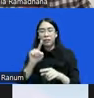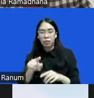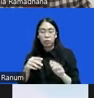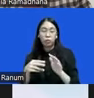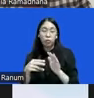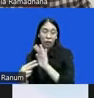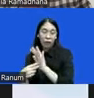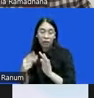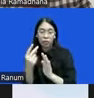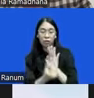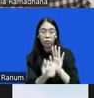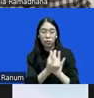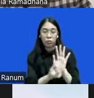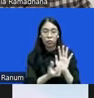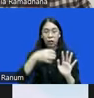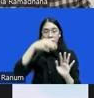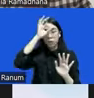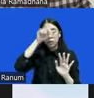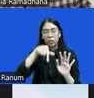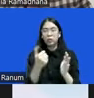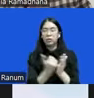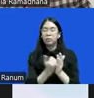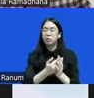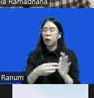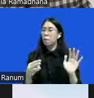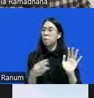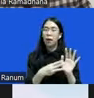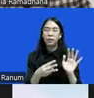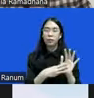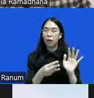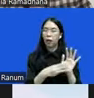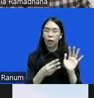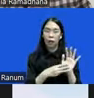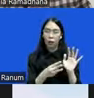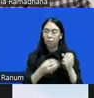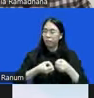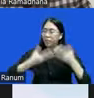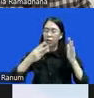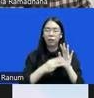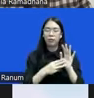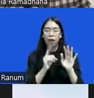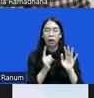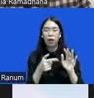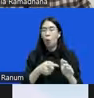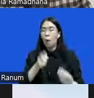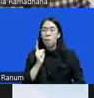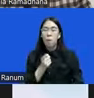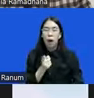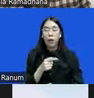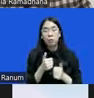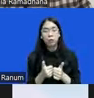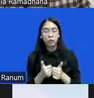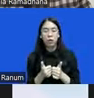mutlak bermasalah, jelas sekali problemnya, dan itu akan membahayakan isu